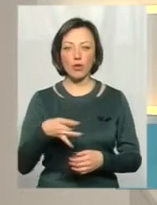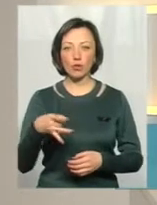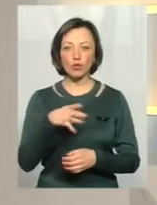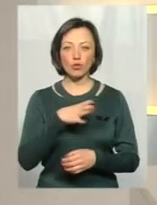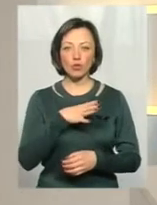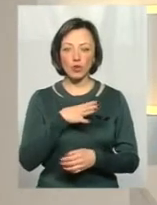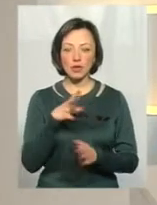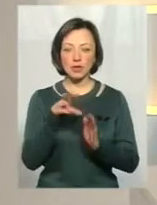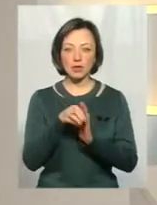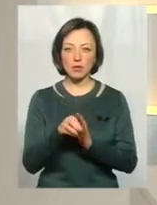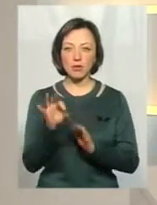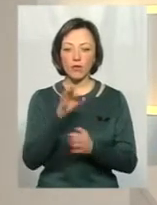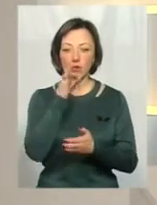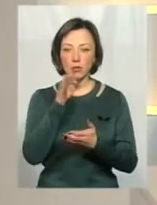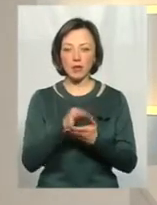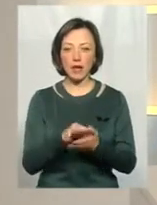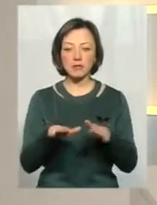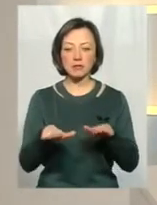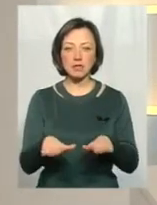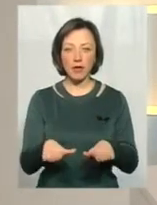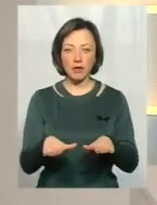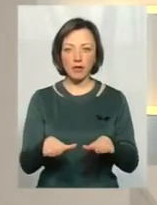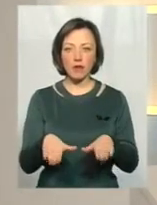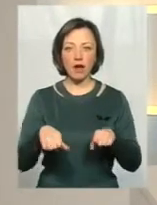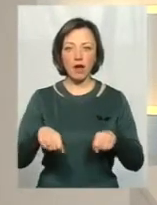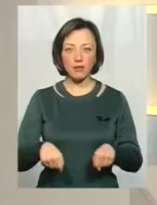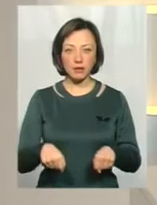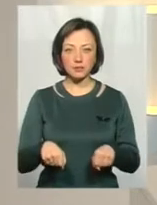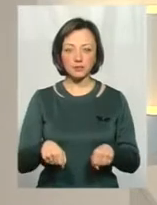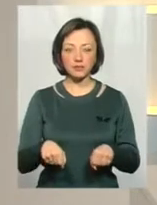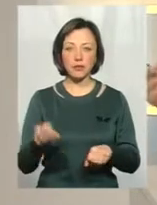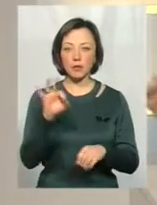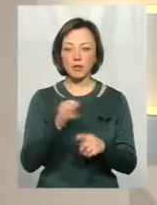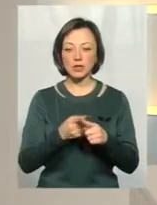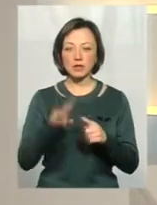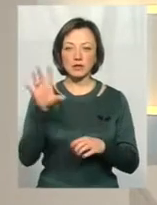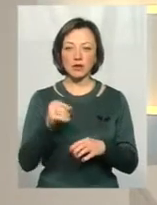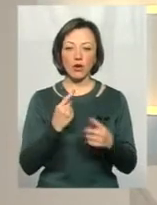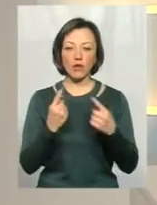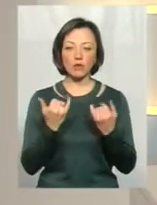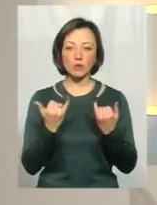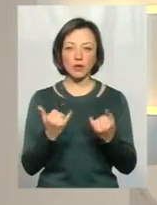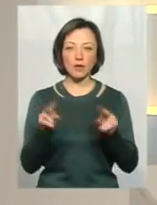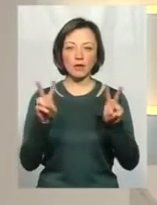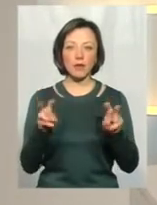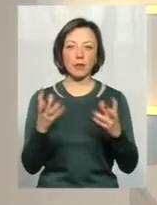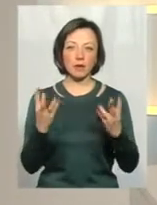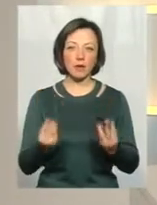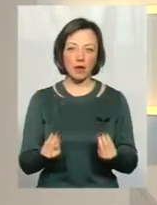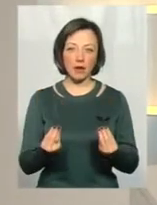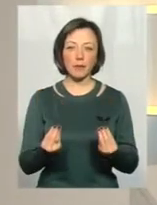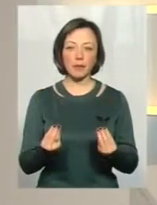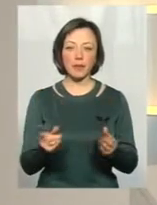задіяні, про відповідальність місцевої влади, про це все говоримо сьогодні у темі дня. З